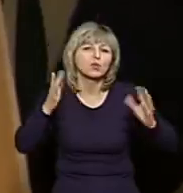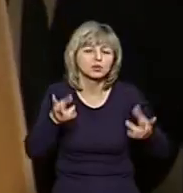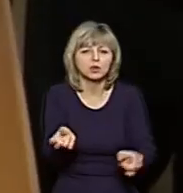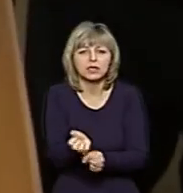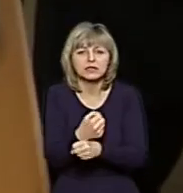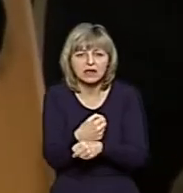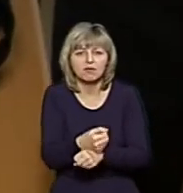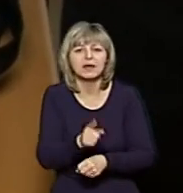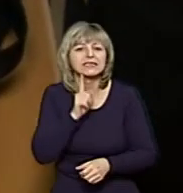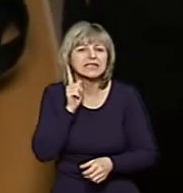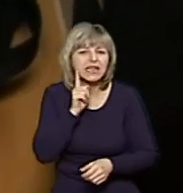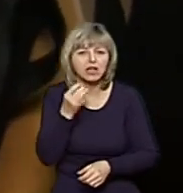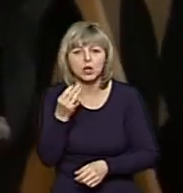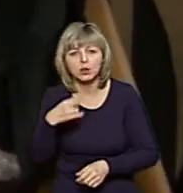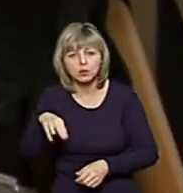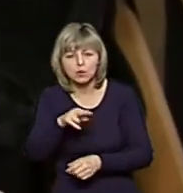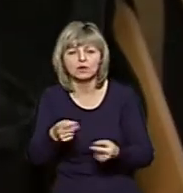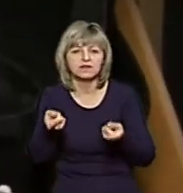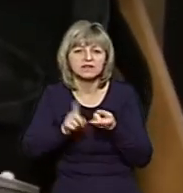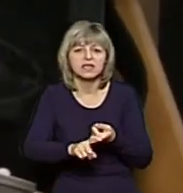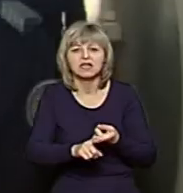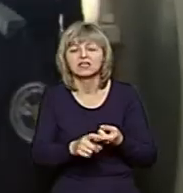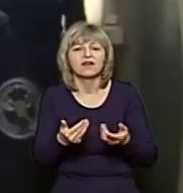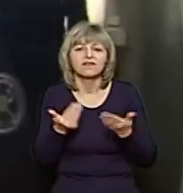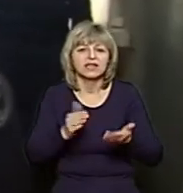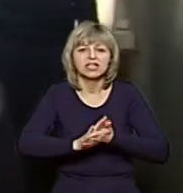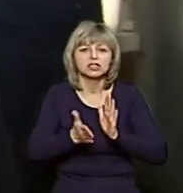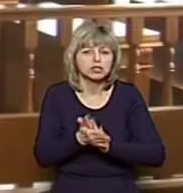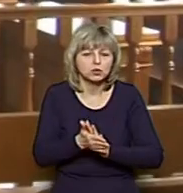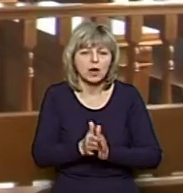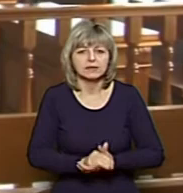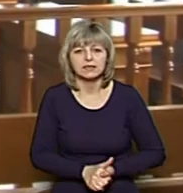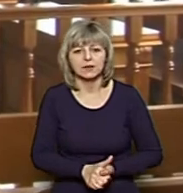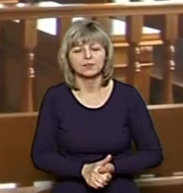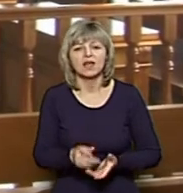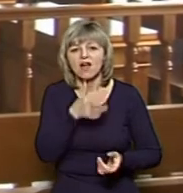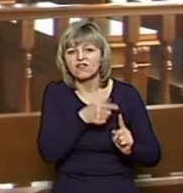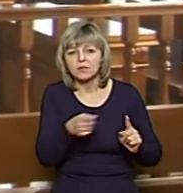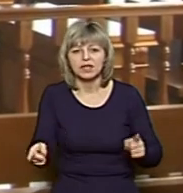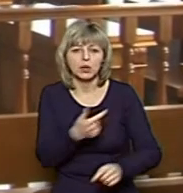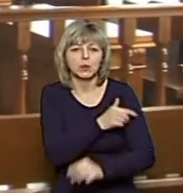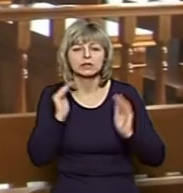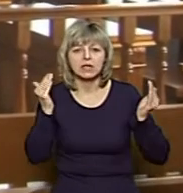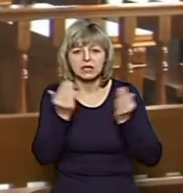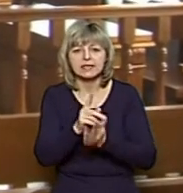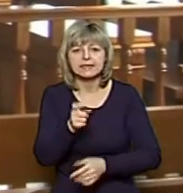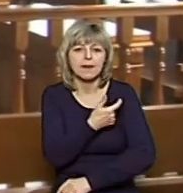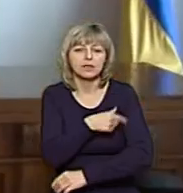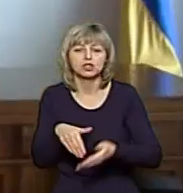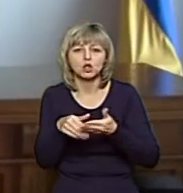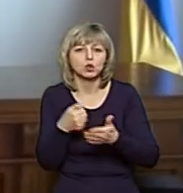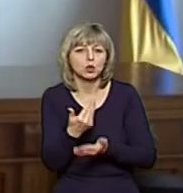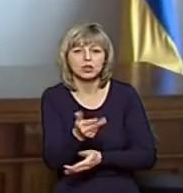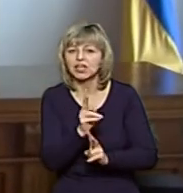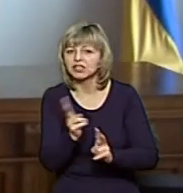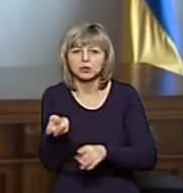якась травма, зеленка, йод, інше. В залежності від ситуації необхідне для використання. У період карантину за медичною допомогою до